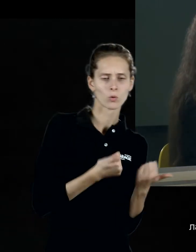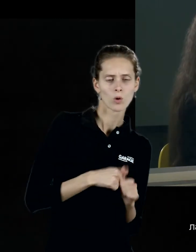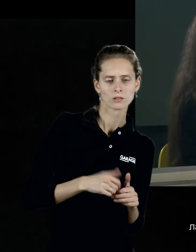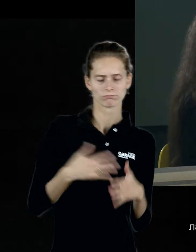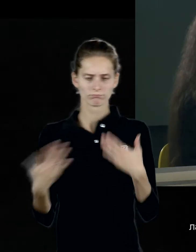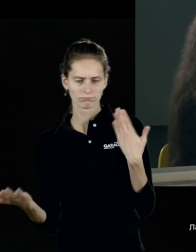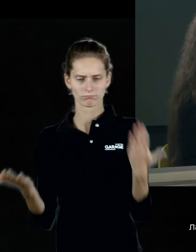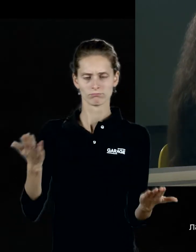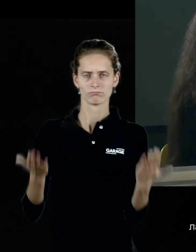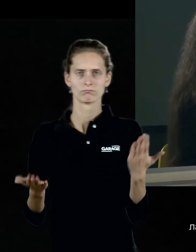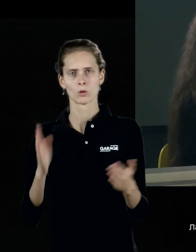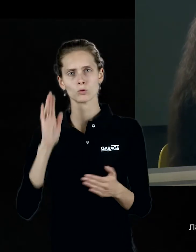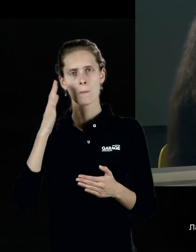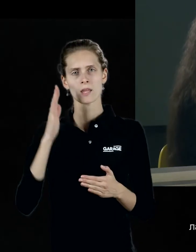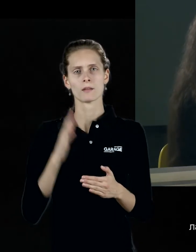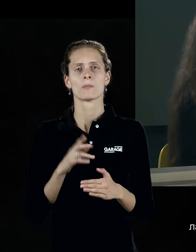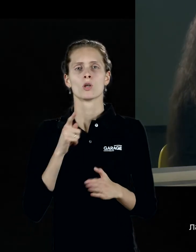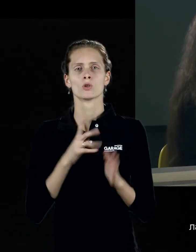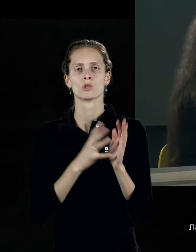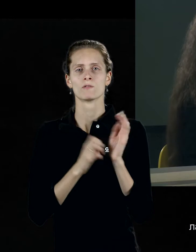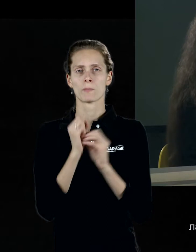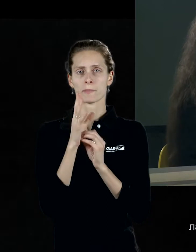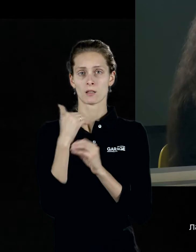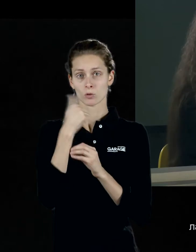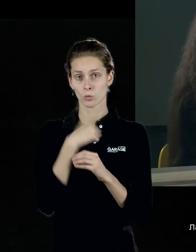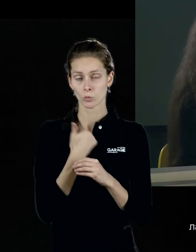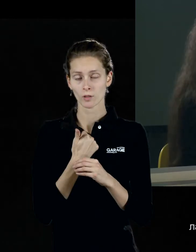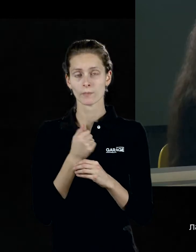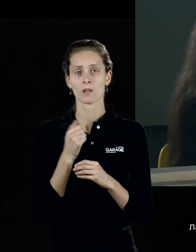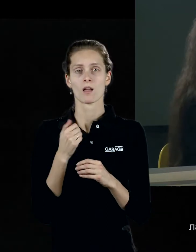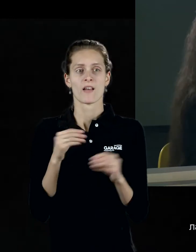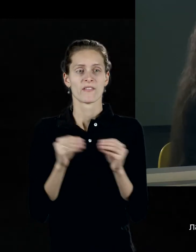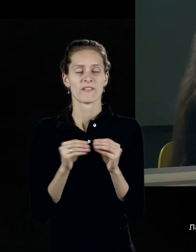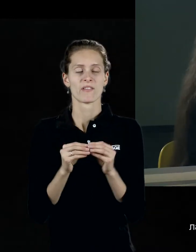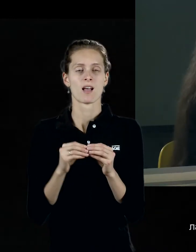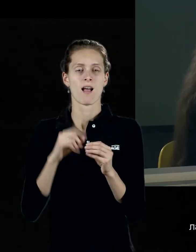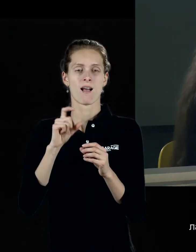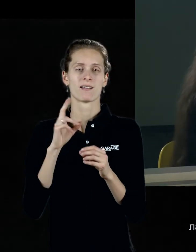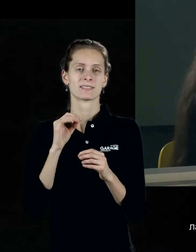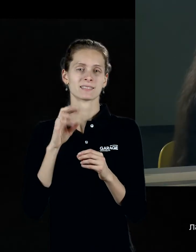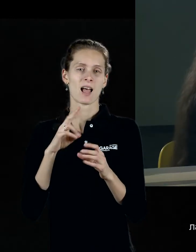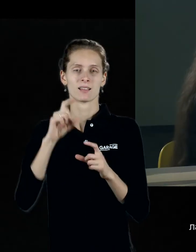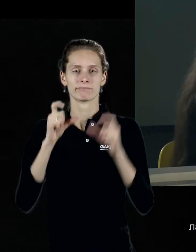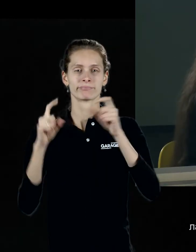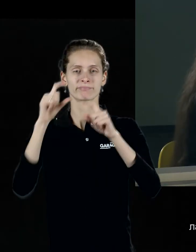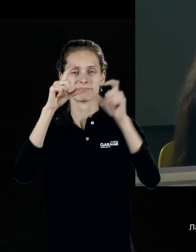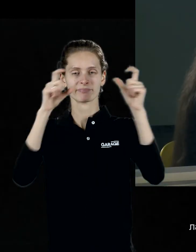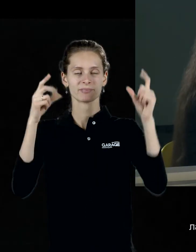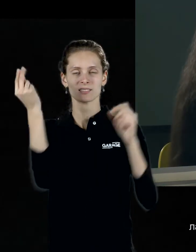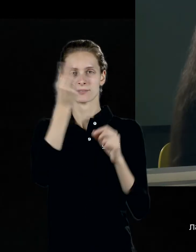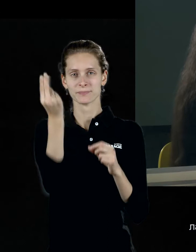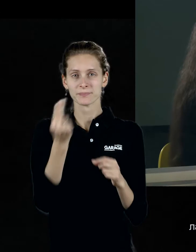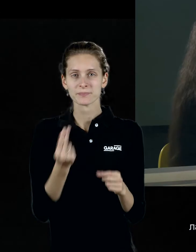тот же самый кристаллообразный городской ландшафт, который он рисует, становится,